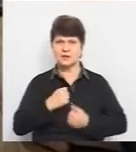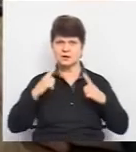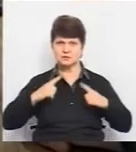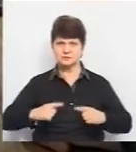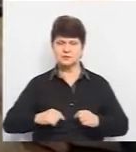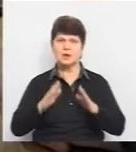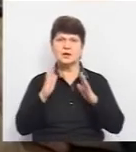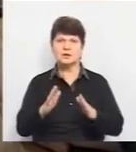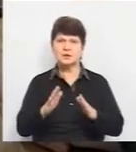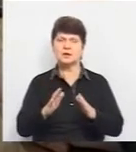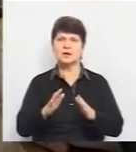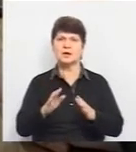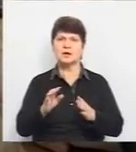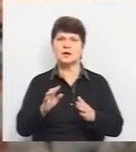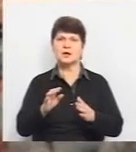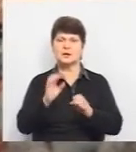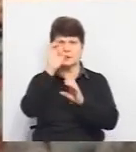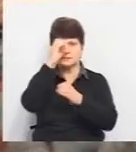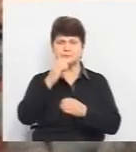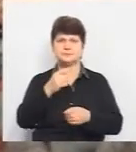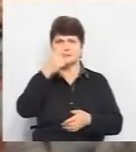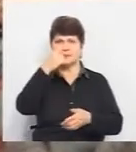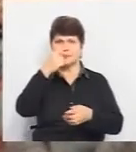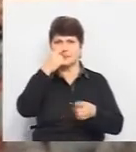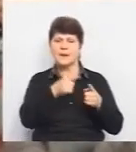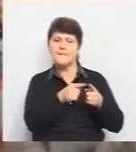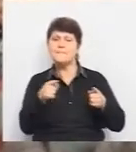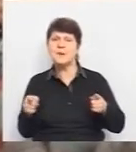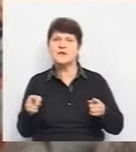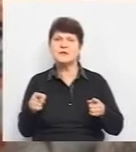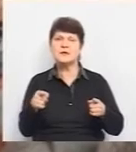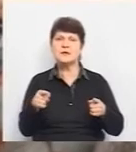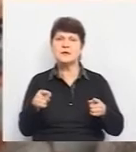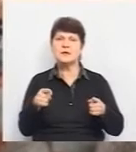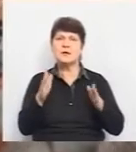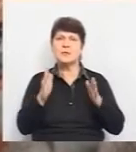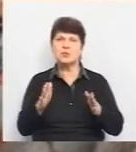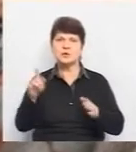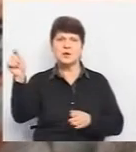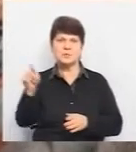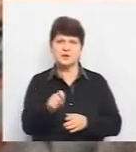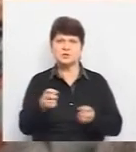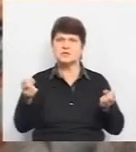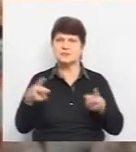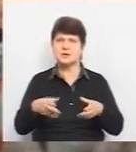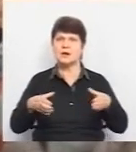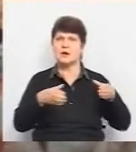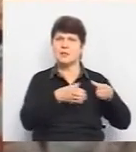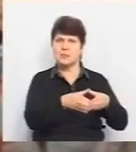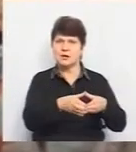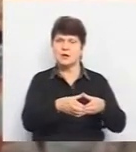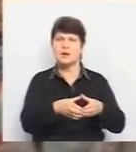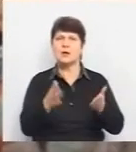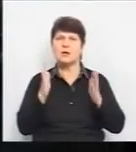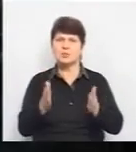лише забирати біологічний матеріал із певним проміжком, я не знаю ще з яким, буде приїжджати спеціальна бригада, яка буде